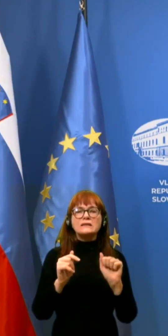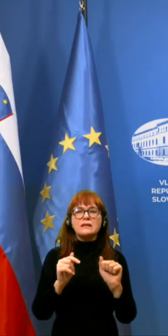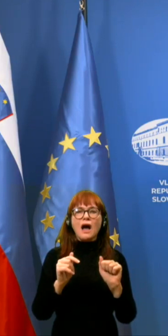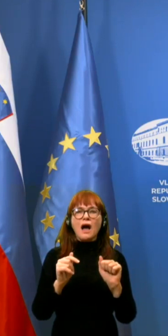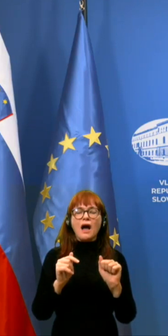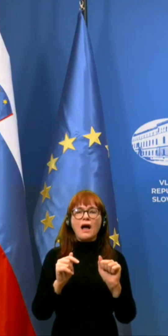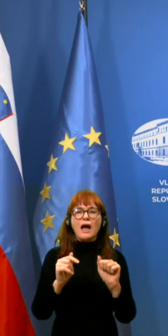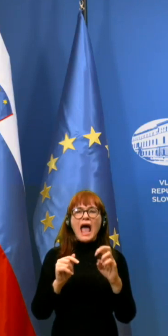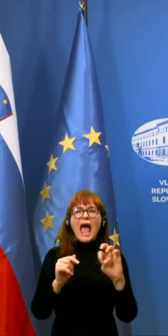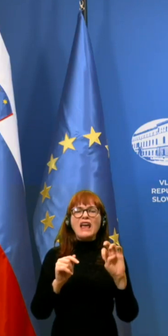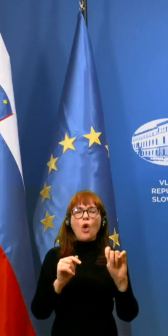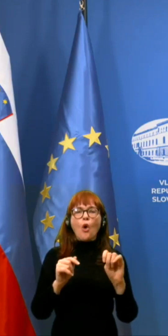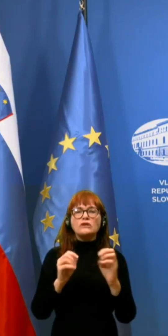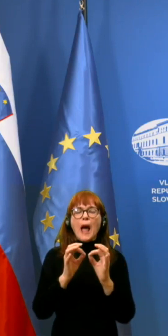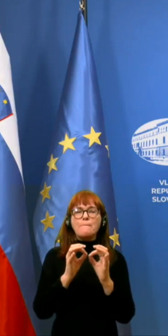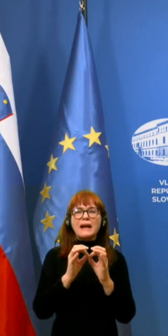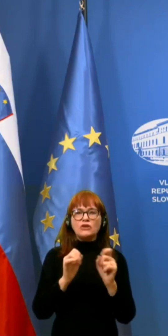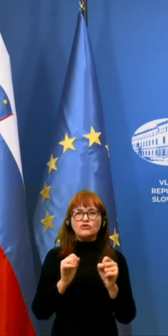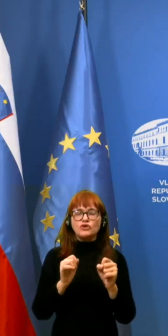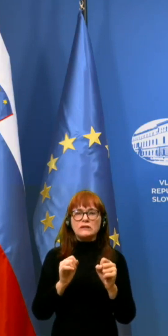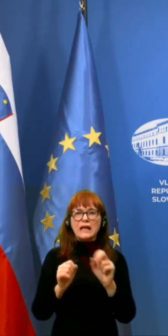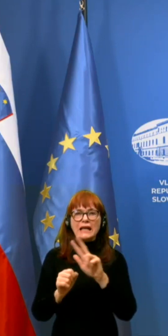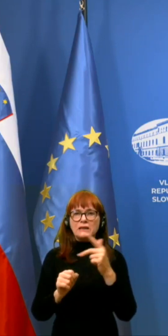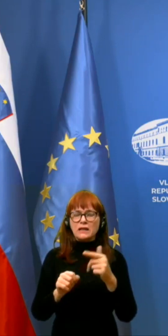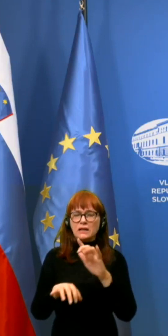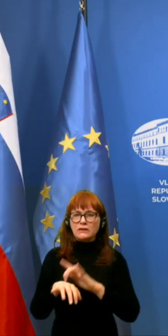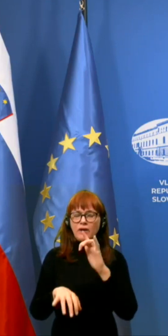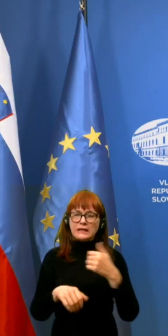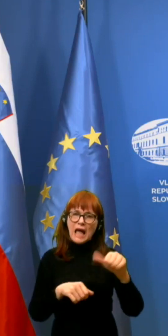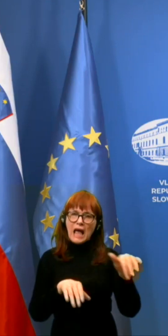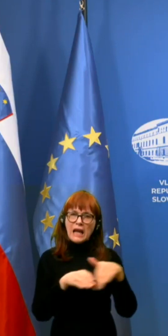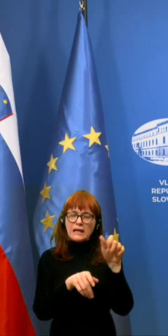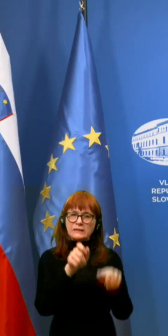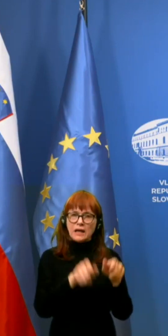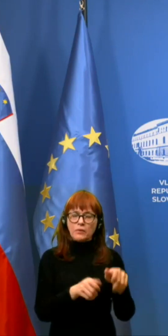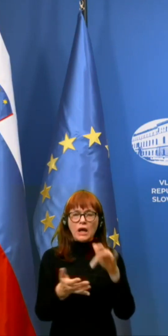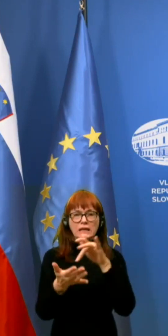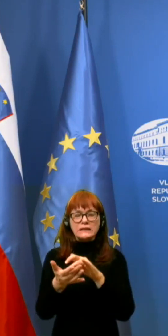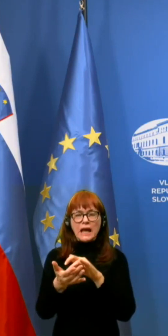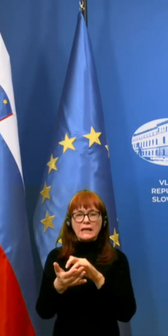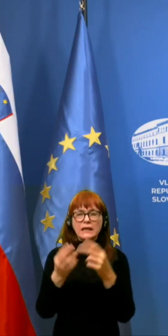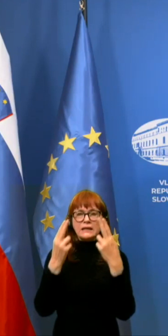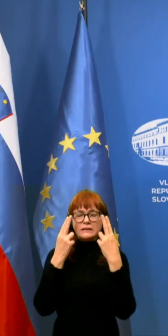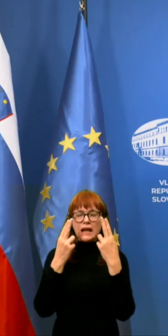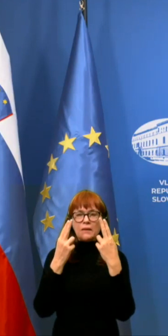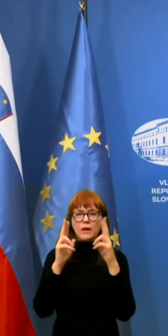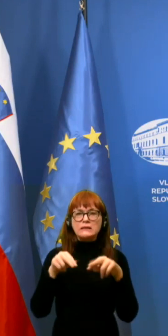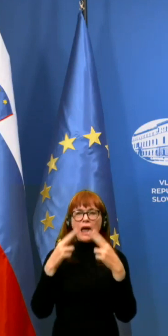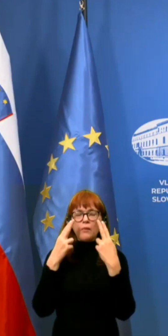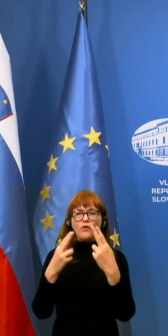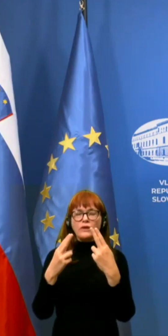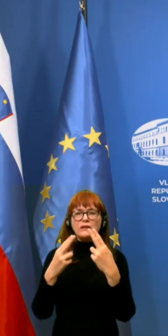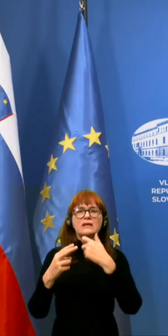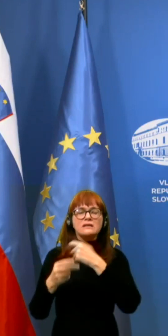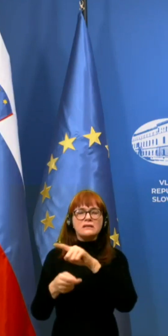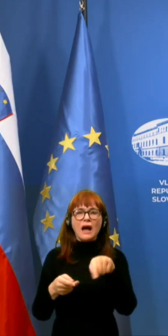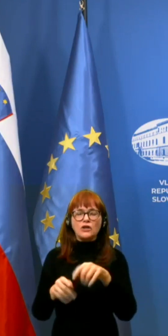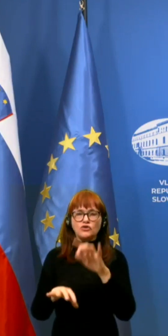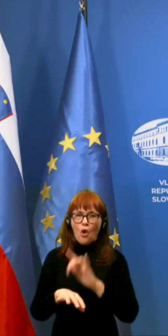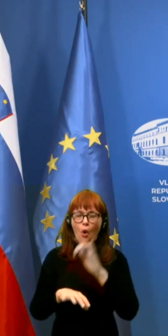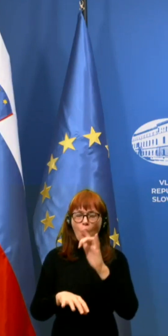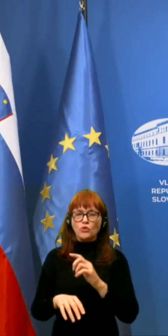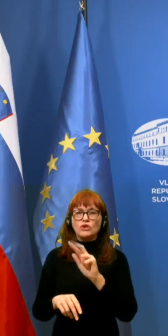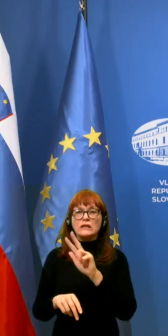stanovalcev in enaj zaposlenih. V centru slepih, slabovidnih in starejših oškofilovki pa je okuženih 33